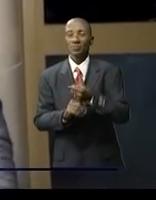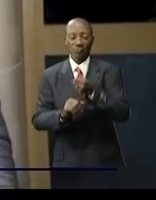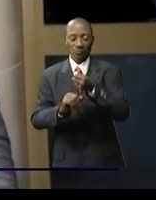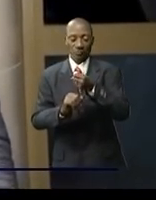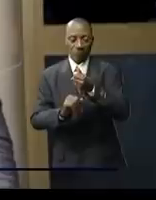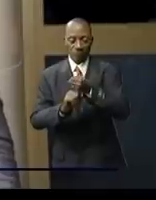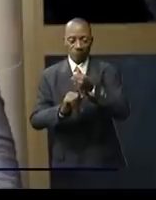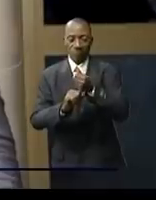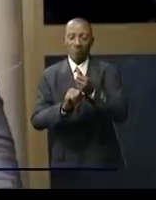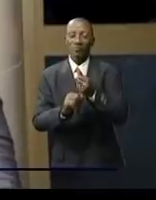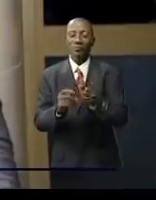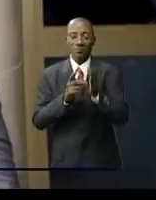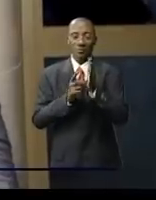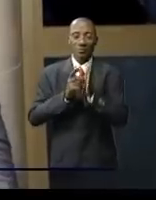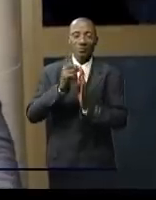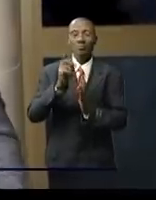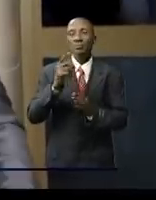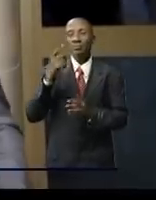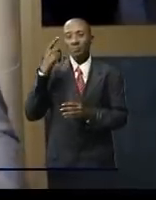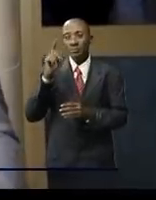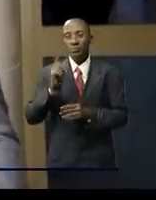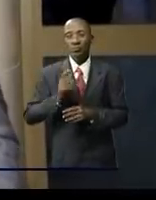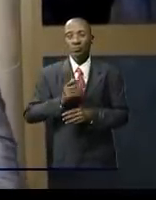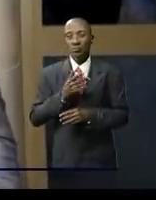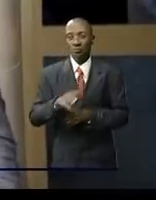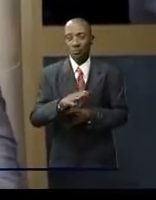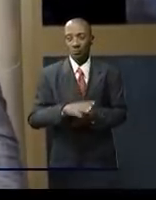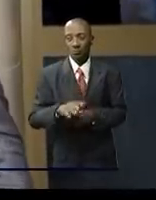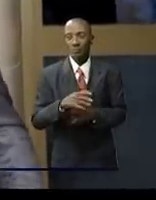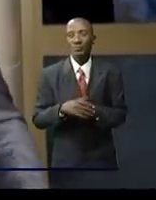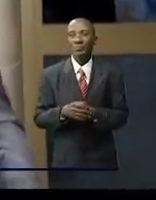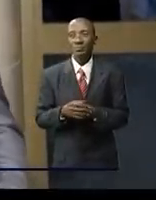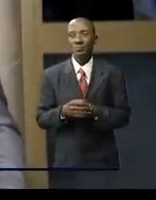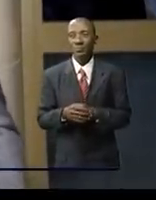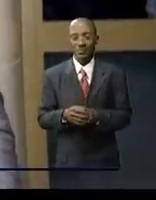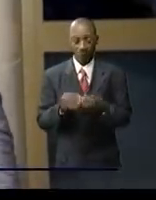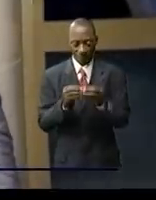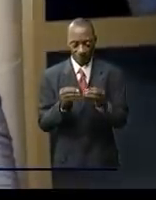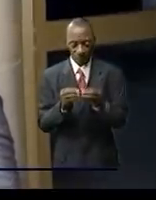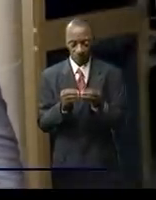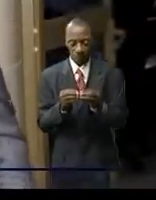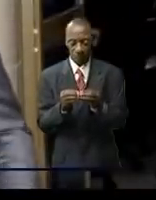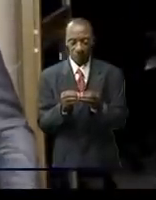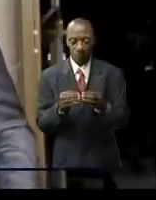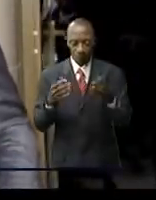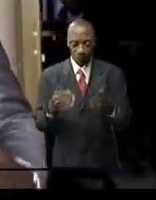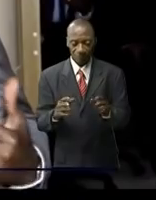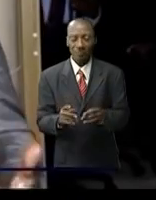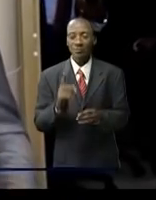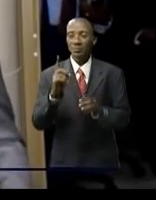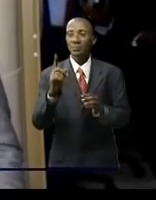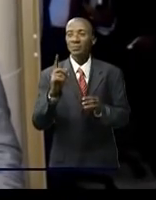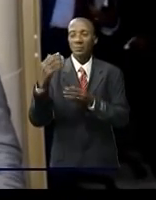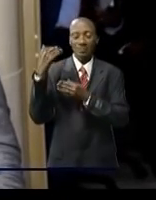certains points du mémorandum que nous allons adresser au FMI pour valider cette première revue et nous diriger